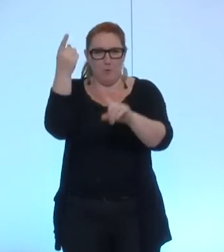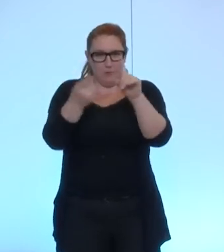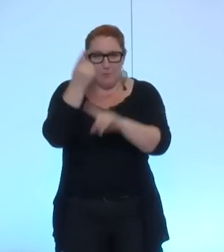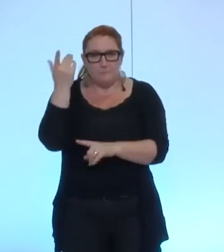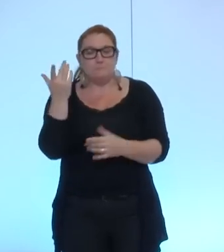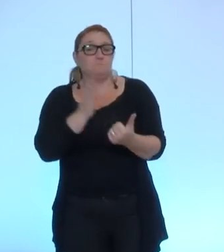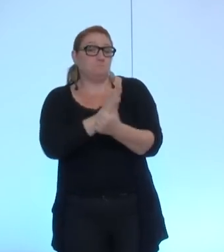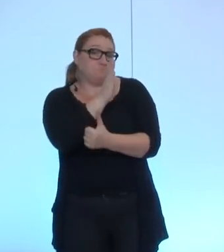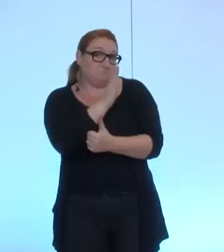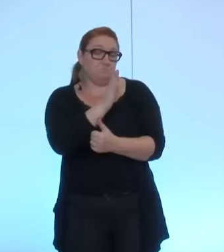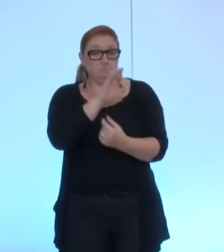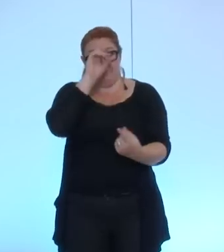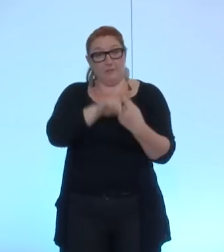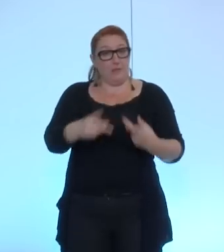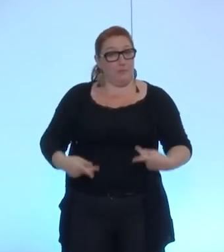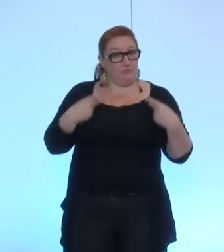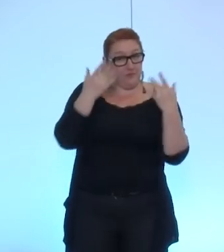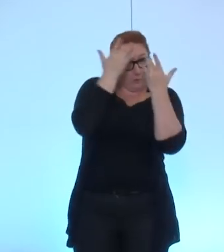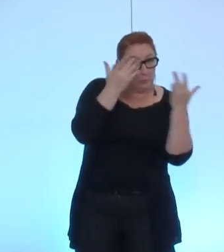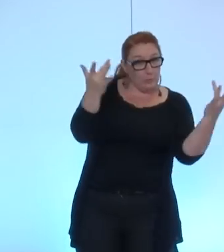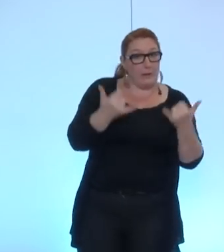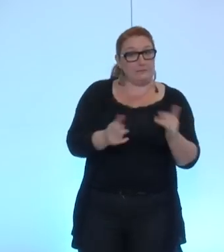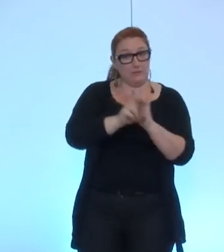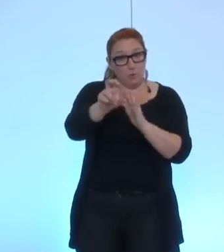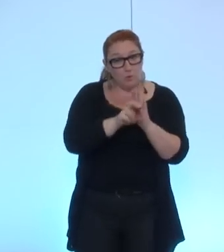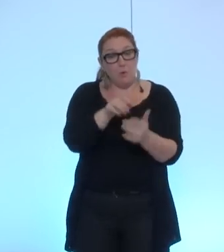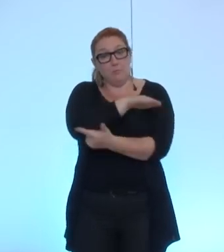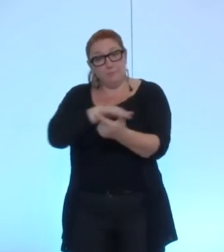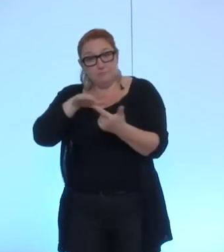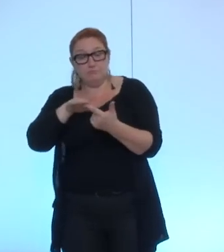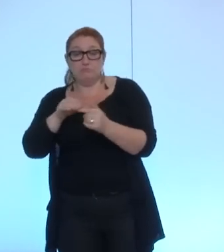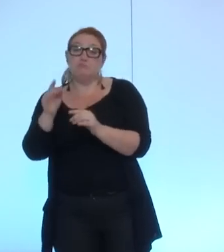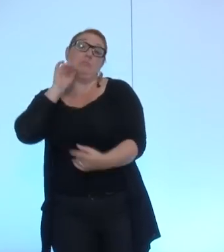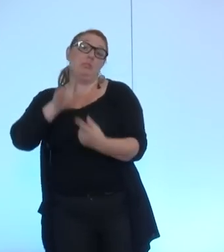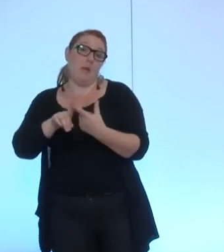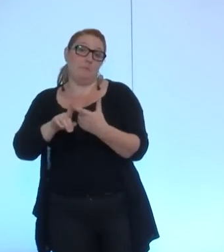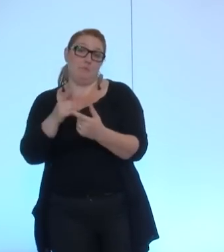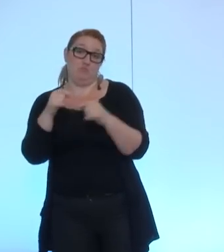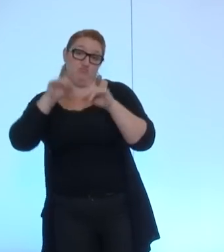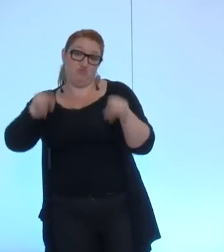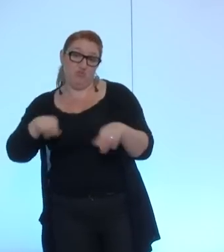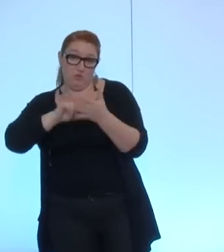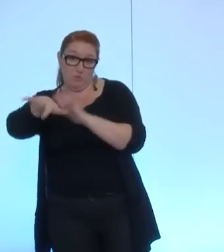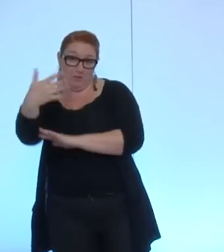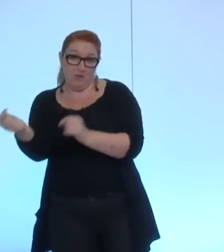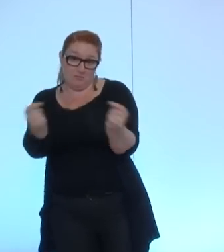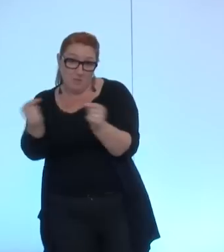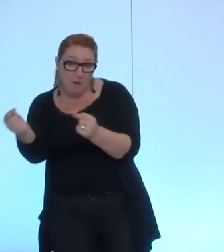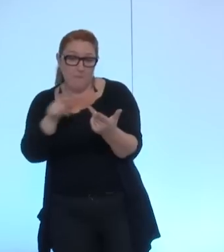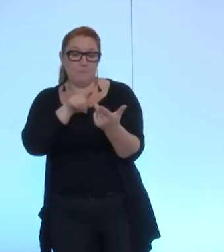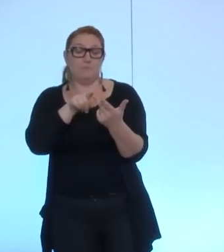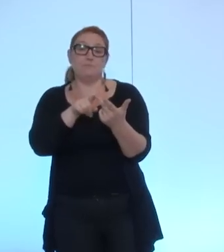la vie culturelle de notre ville, sur le débat autour du budget 2015, et également sur le passage en métropole.